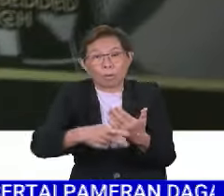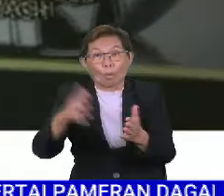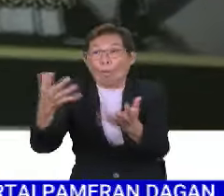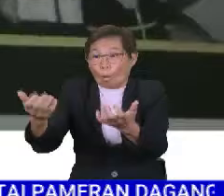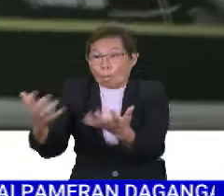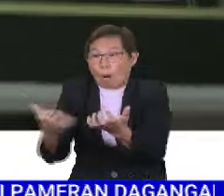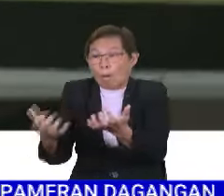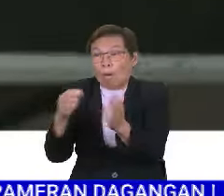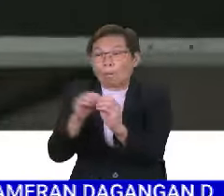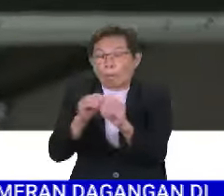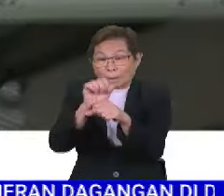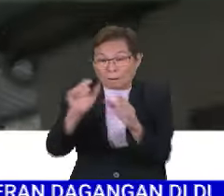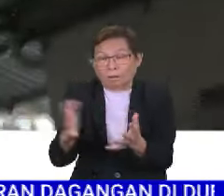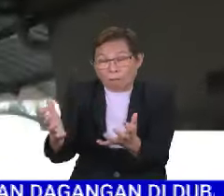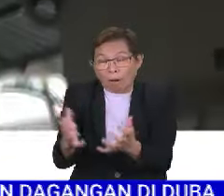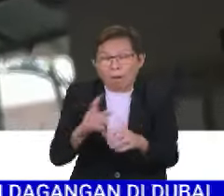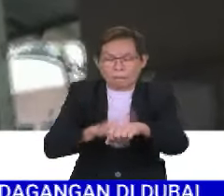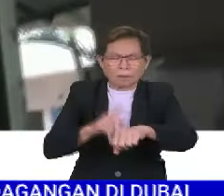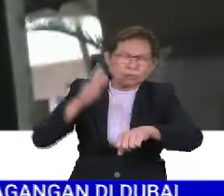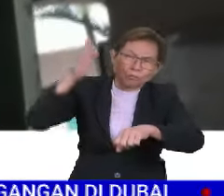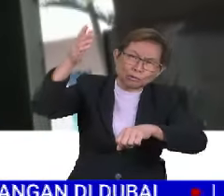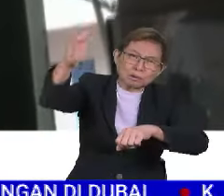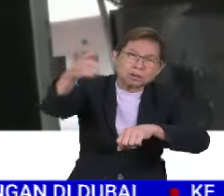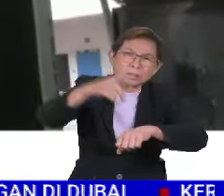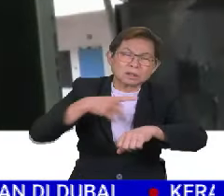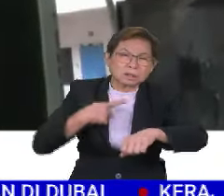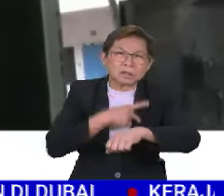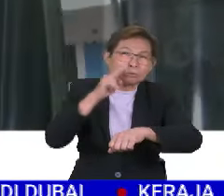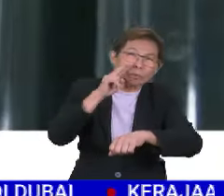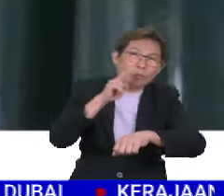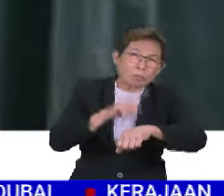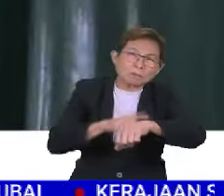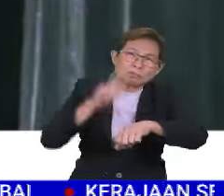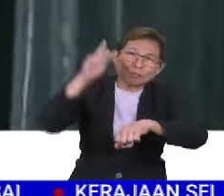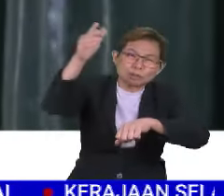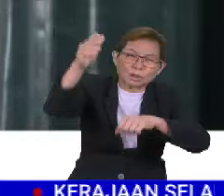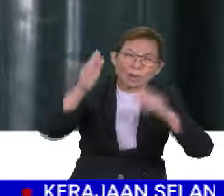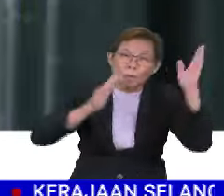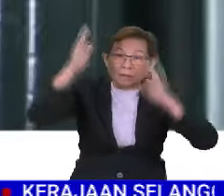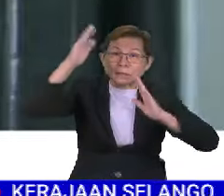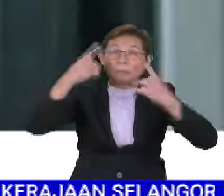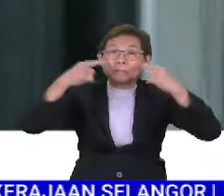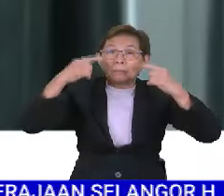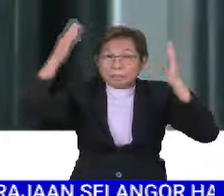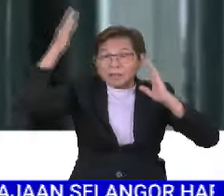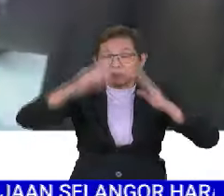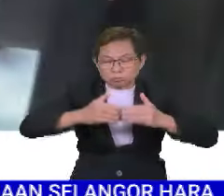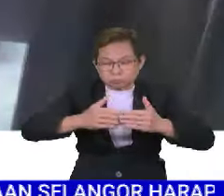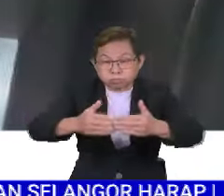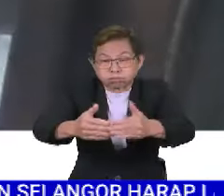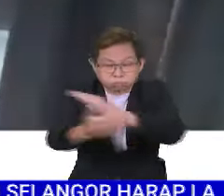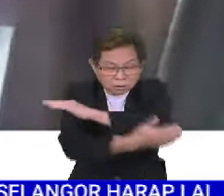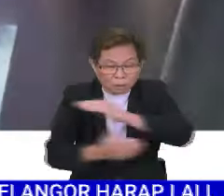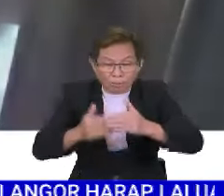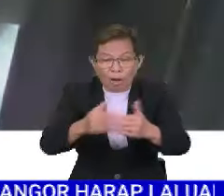yang mana kita tengok untuk masa akan datang pun dalam negara mencapai negara maju. Program-program ini akan